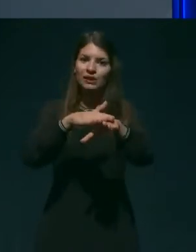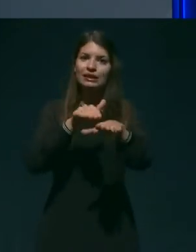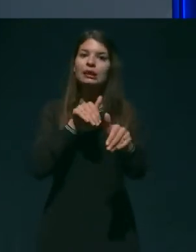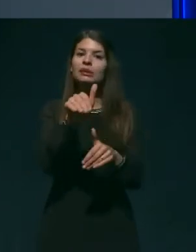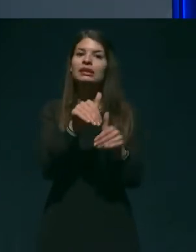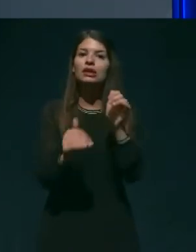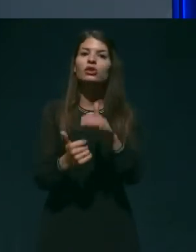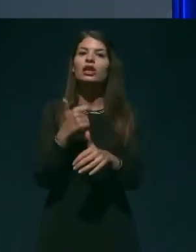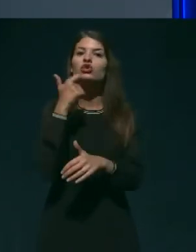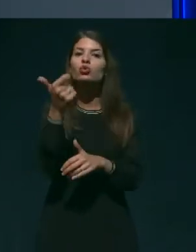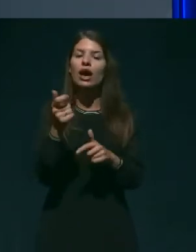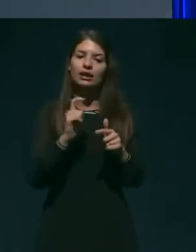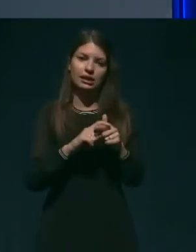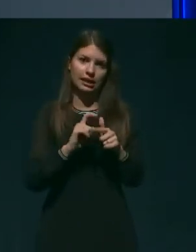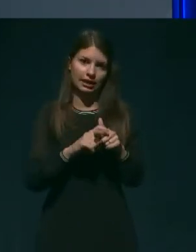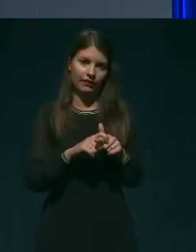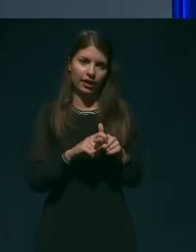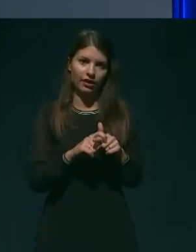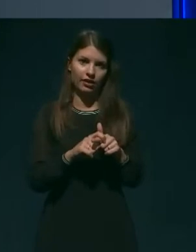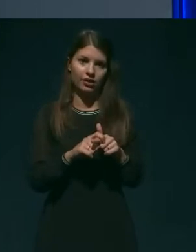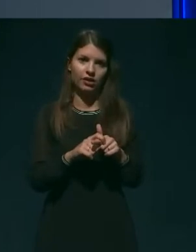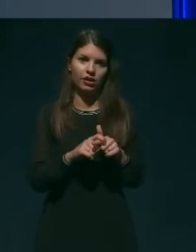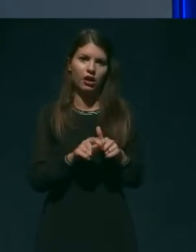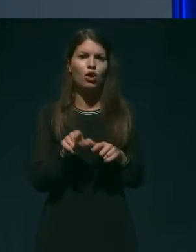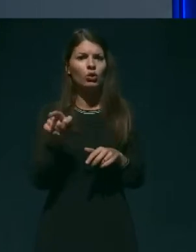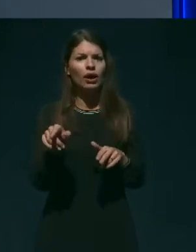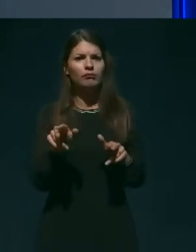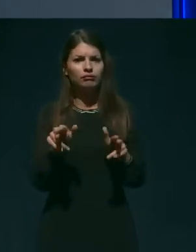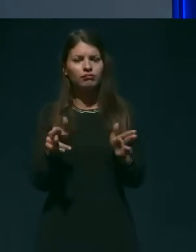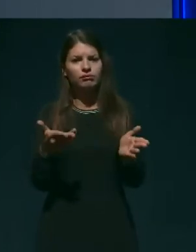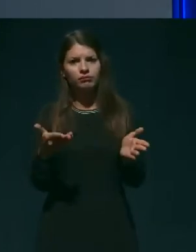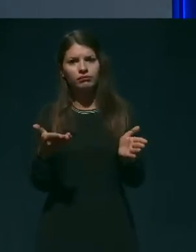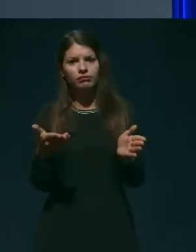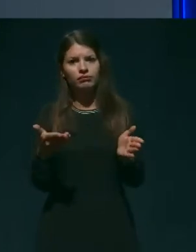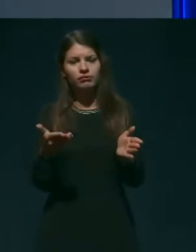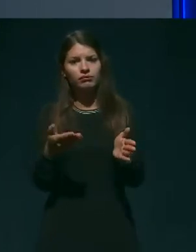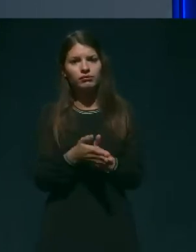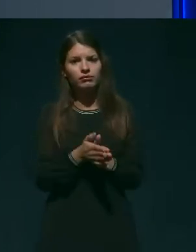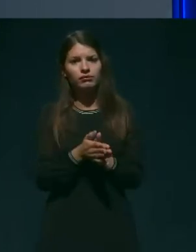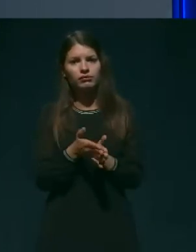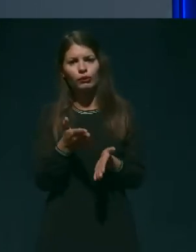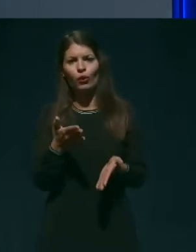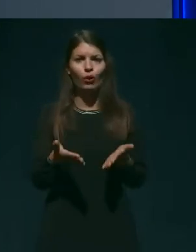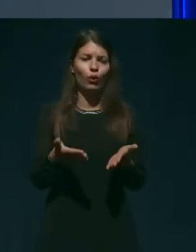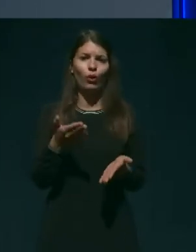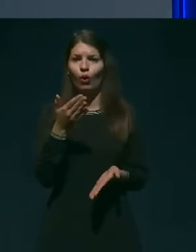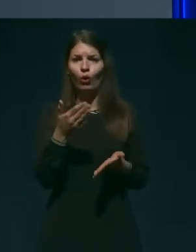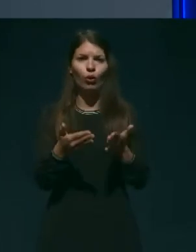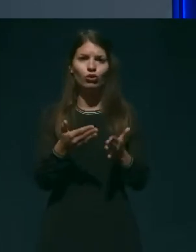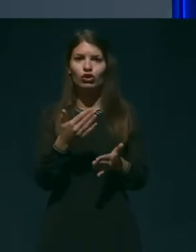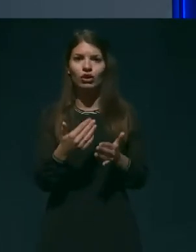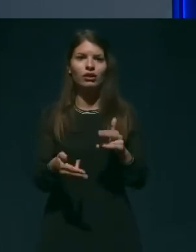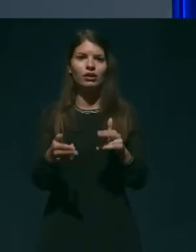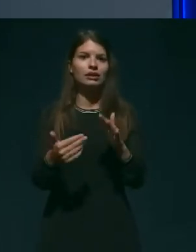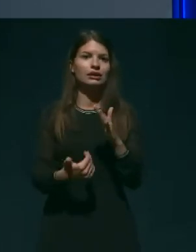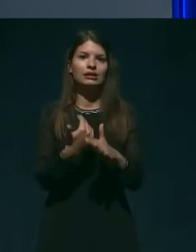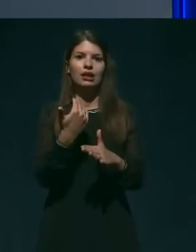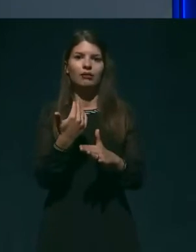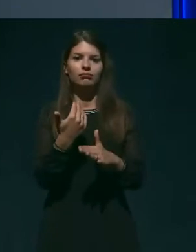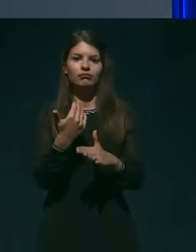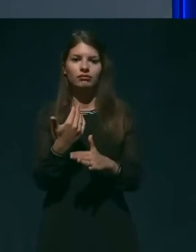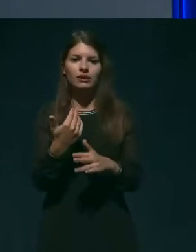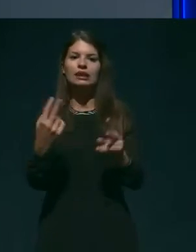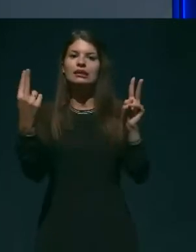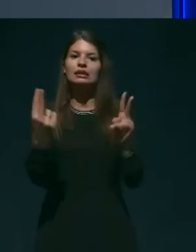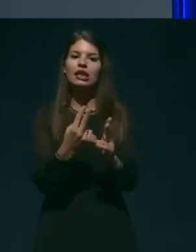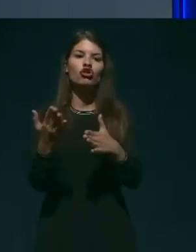za zvonanje zadeve, kaj rgle praviloma za morda vrhunska srečanja med ministri oziroma